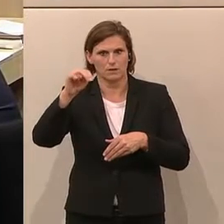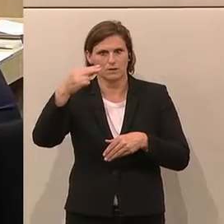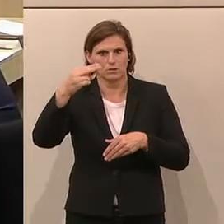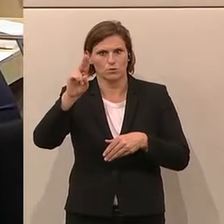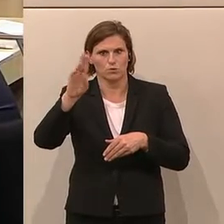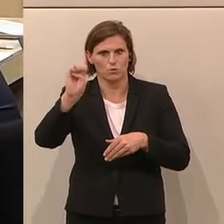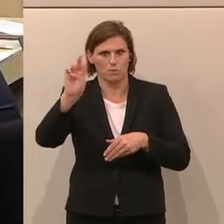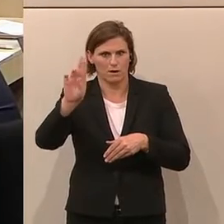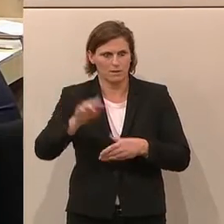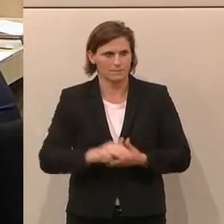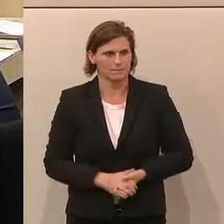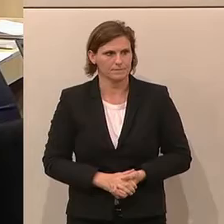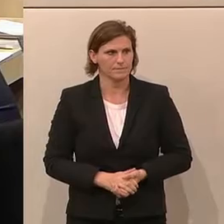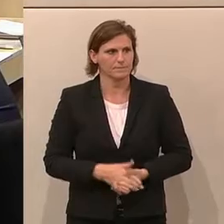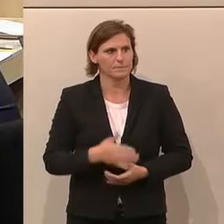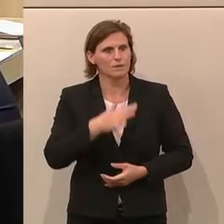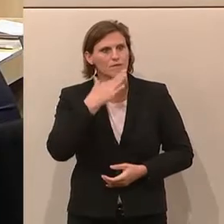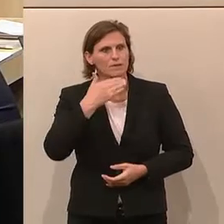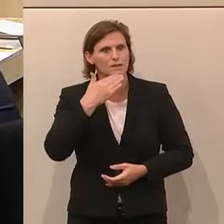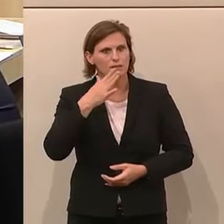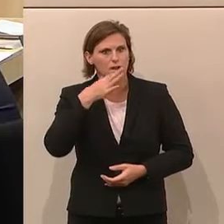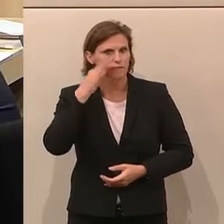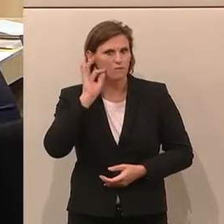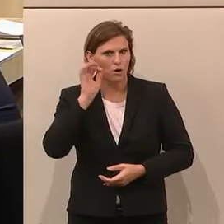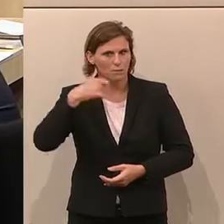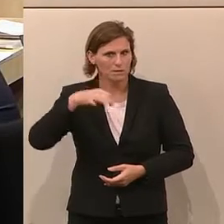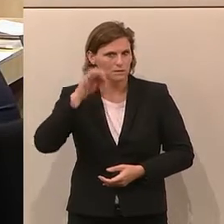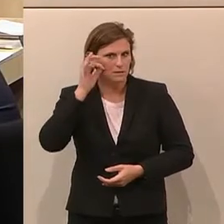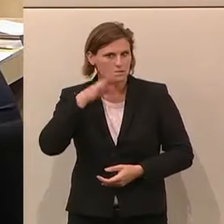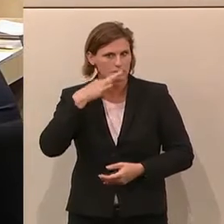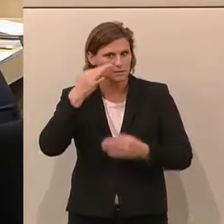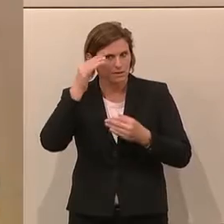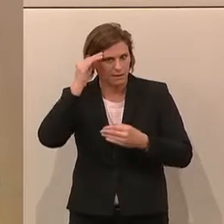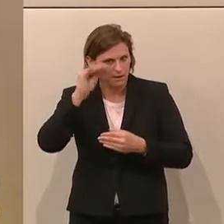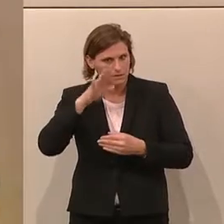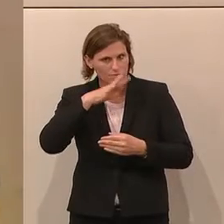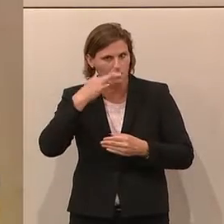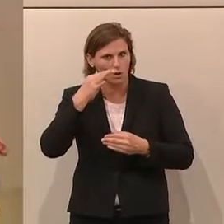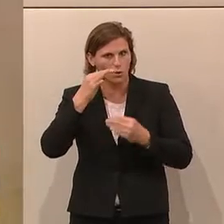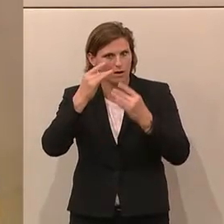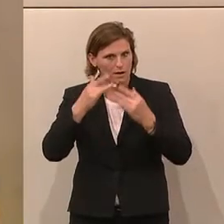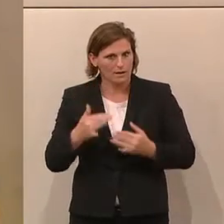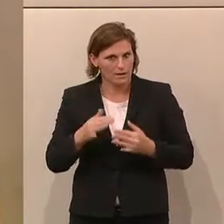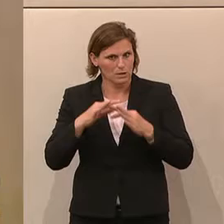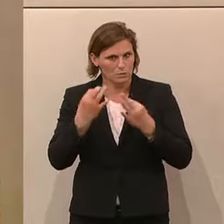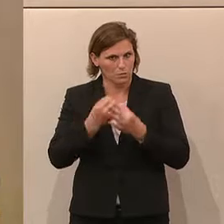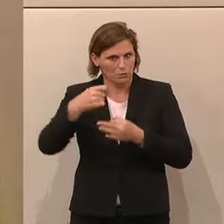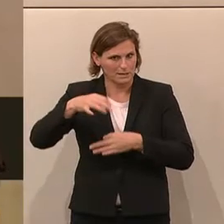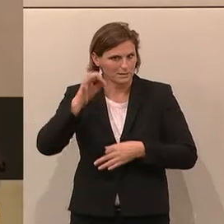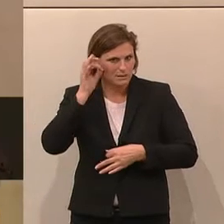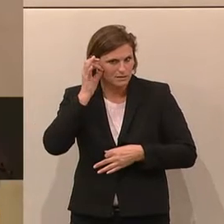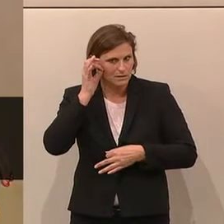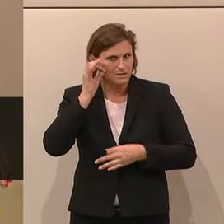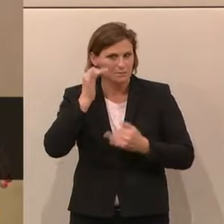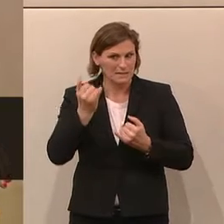Liste Pilz ist die nächste Rednerin. Frau Präsidentin, sehr geehrte Frau Rechnungshofpräsidentin. Der derzeitige Diskurs über die